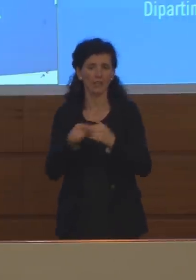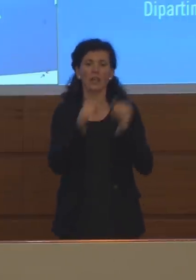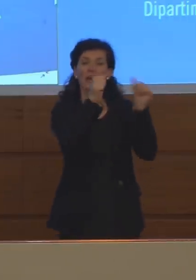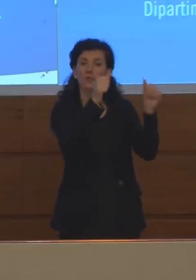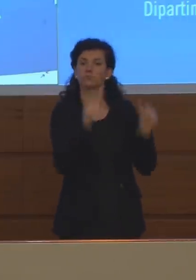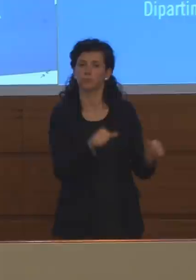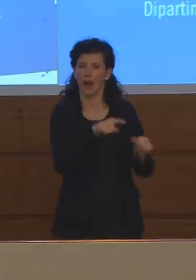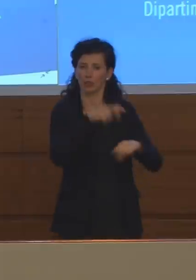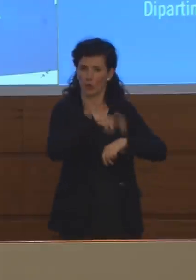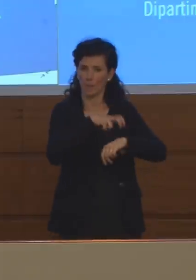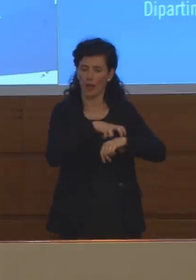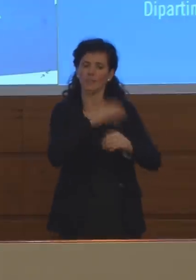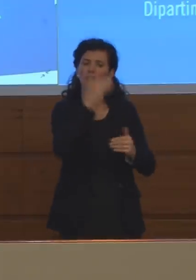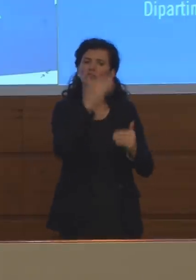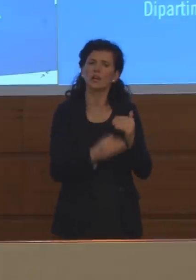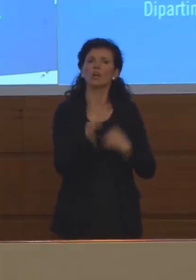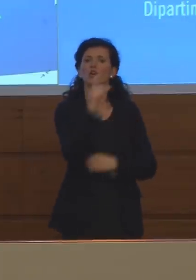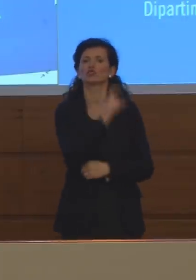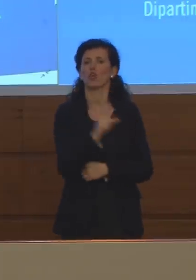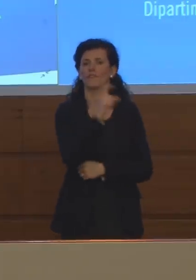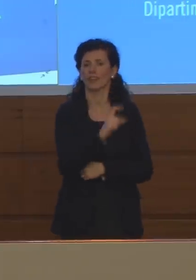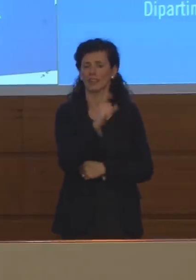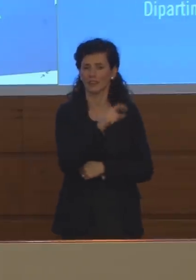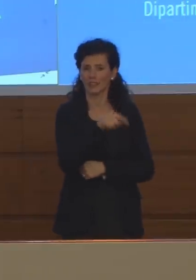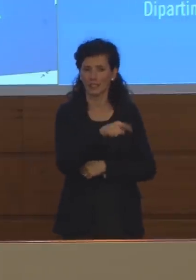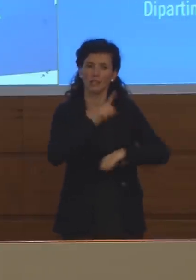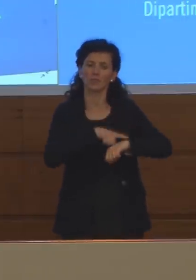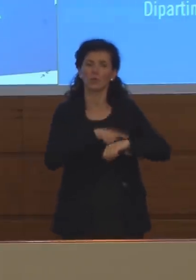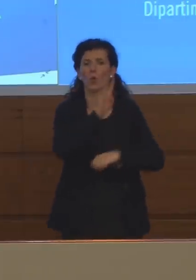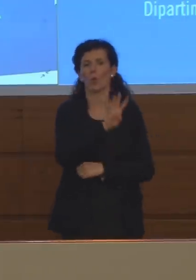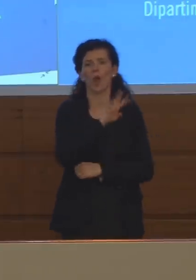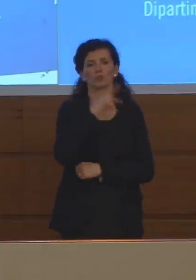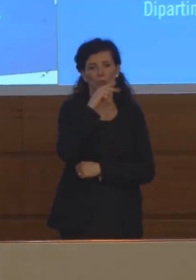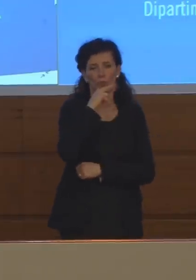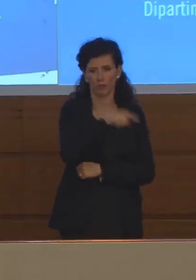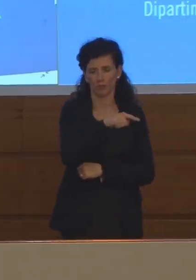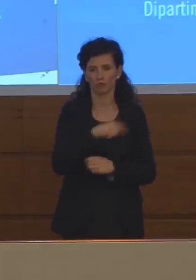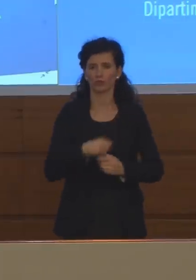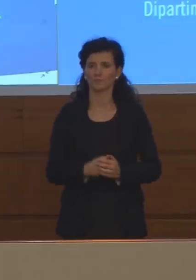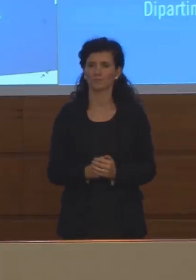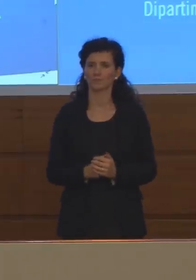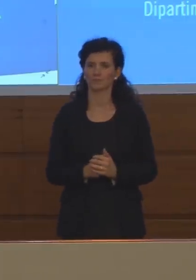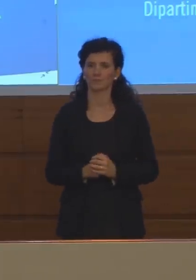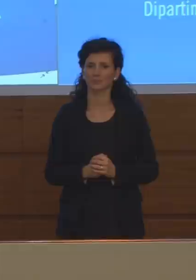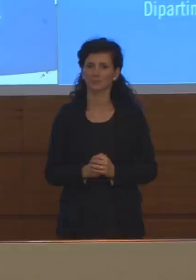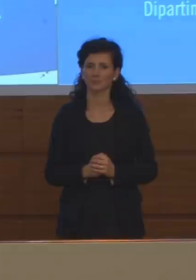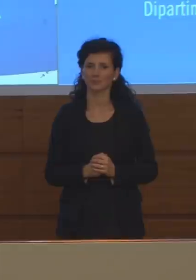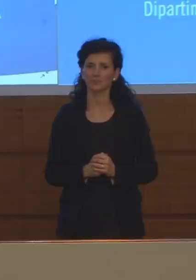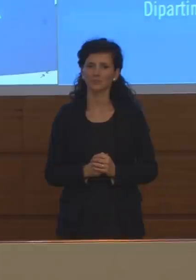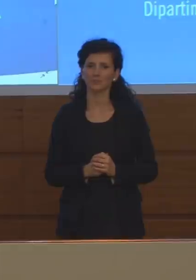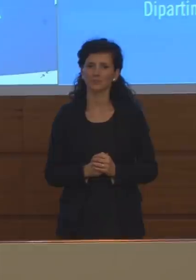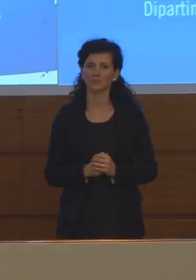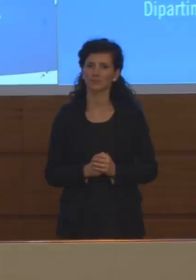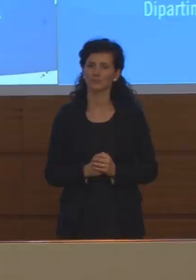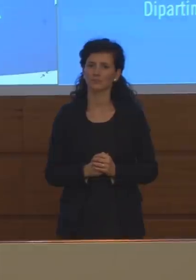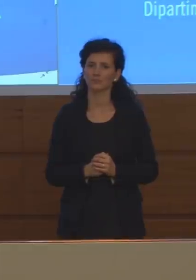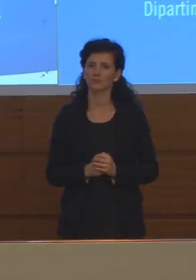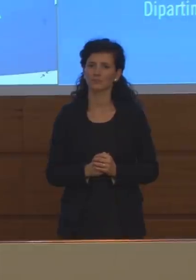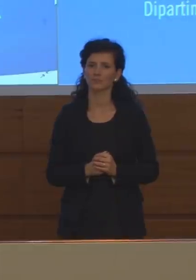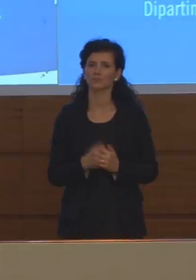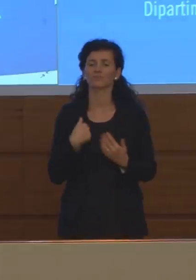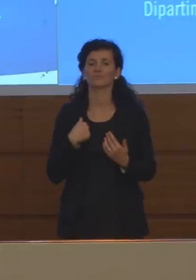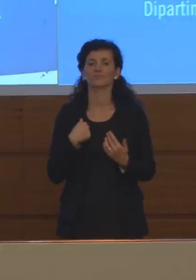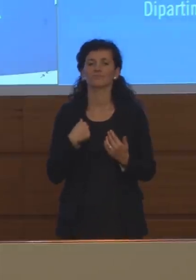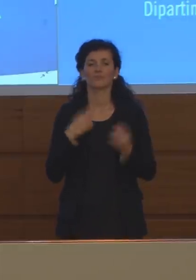bando dei medici scadrà giovedì prossimo alle ore 16. Voglio anche ricordare e